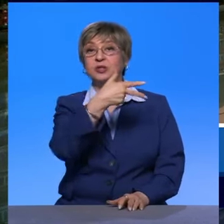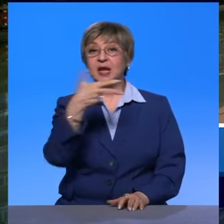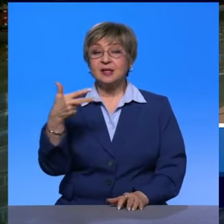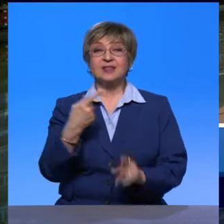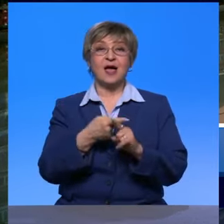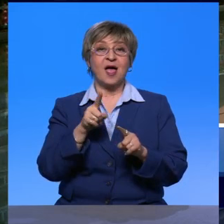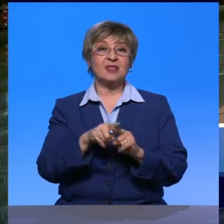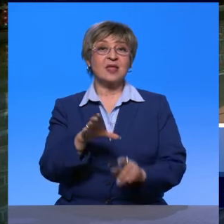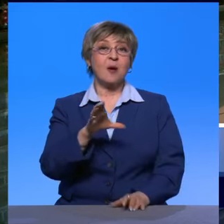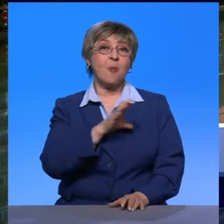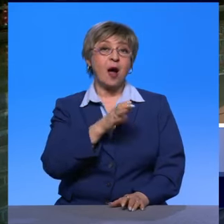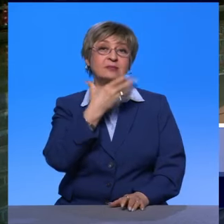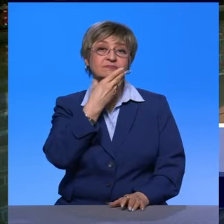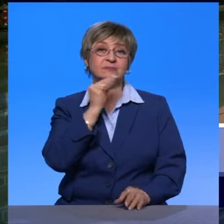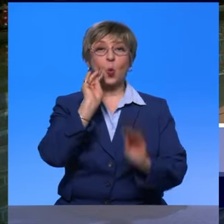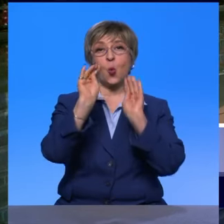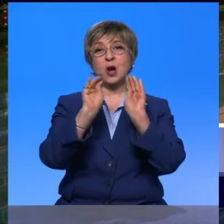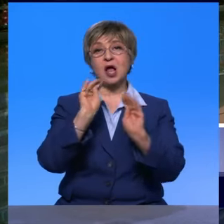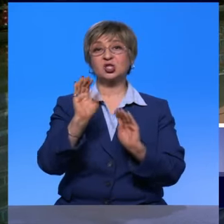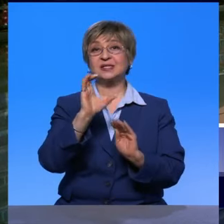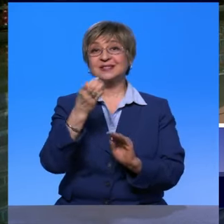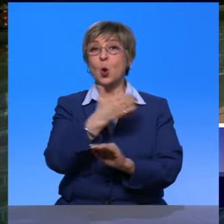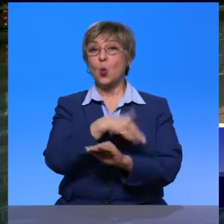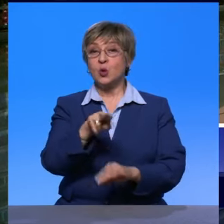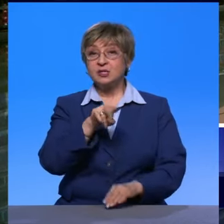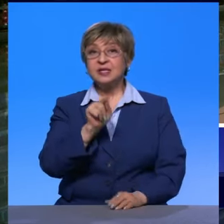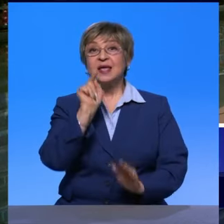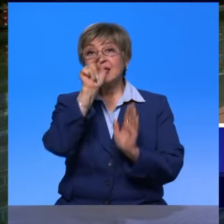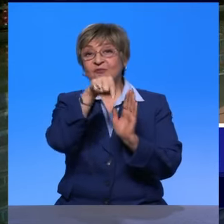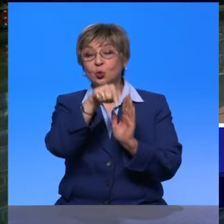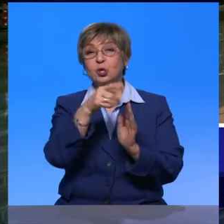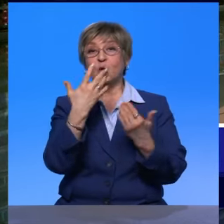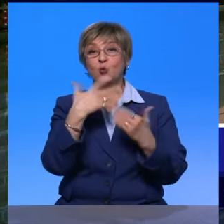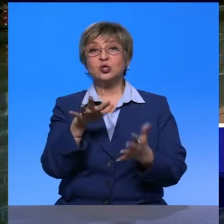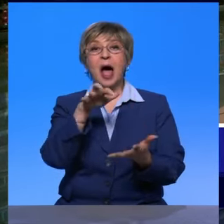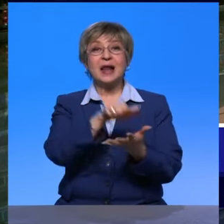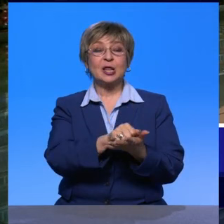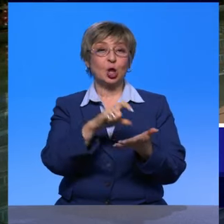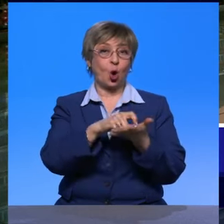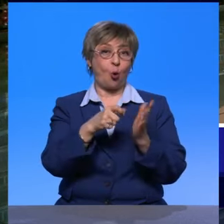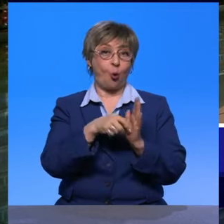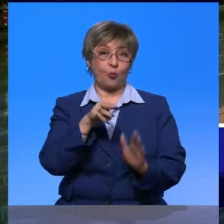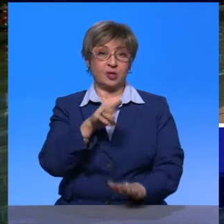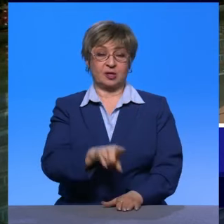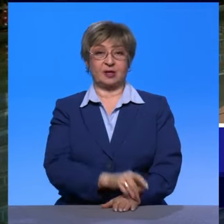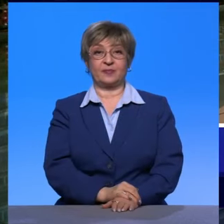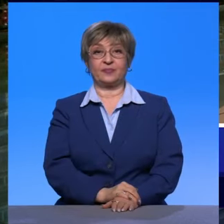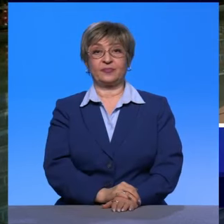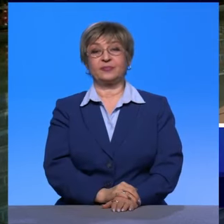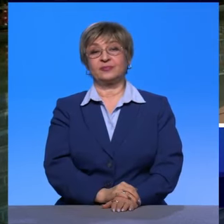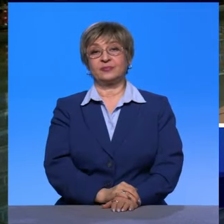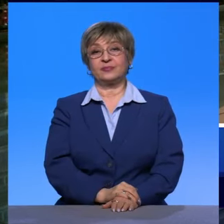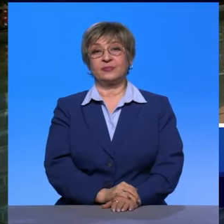богато украшенные фасады. И там располагались уже арендные комнаты, но это большие. От трех до шести